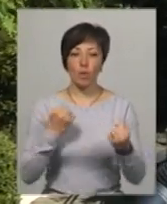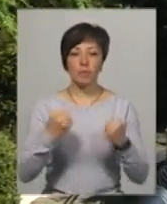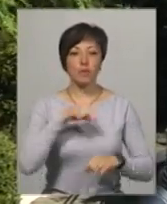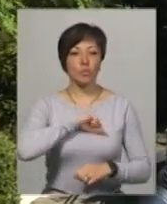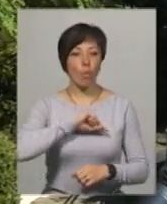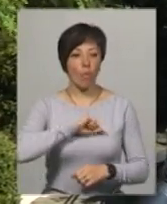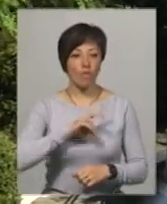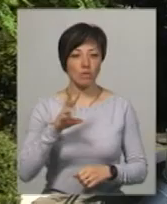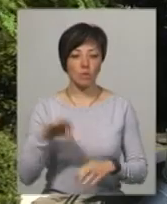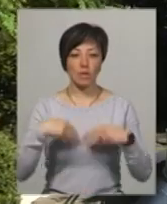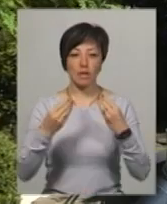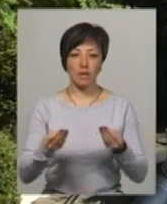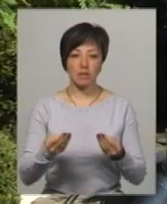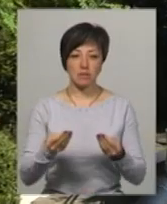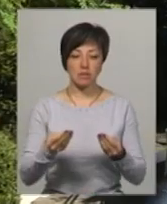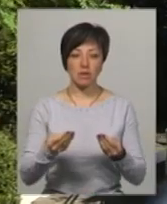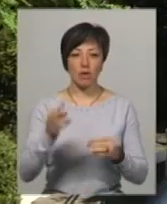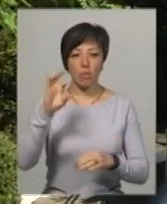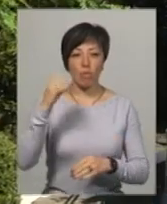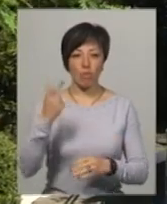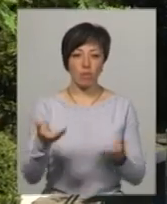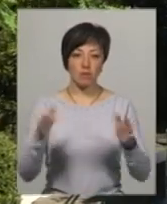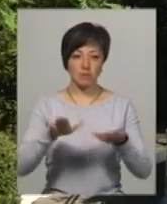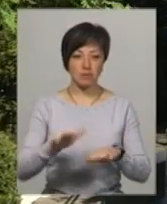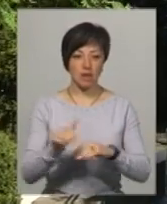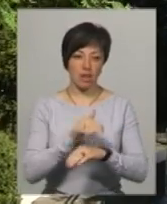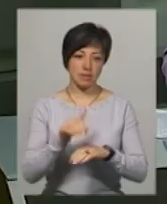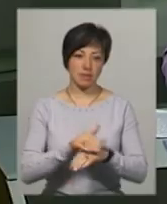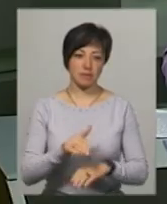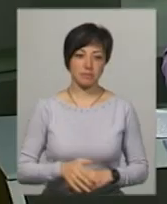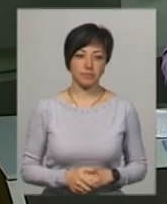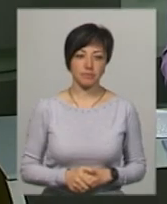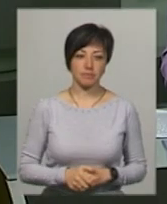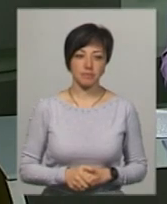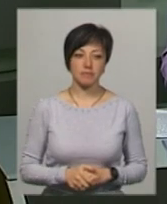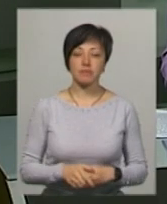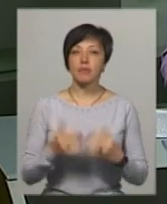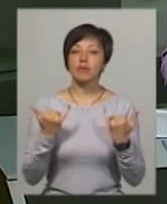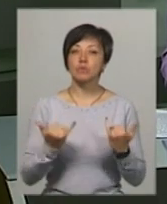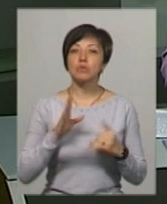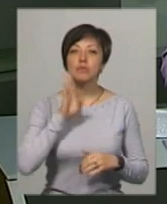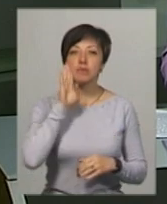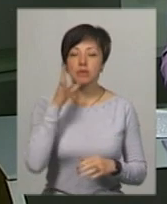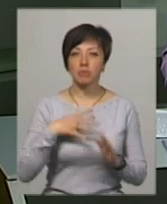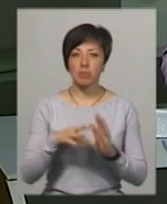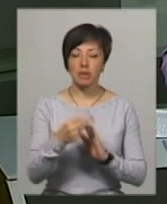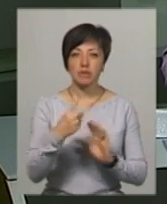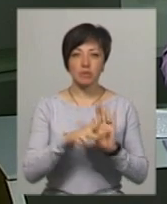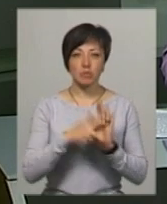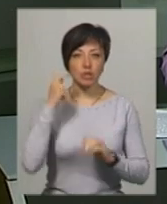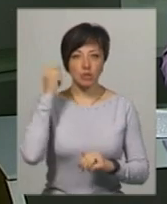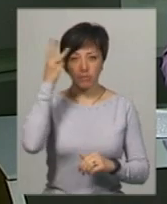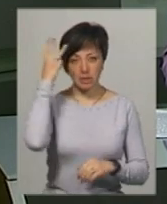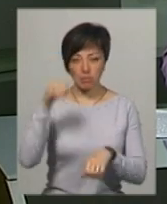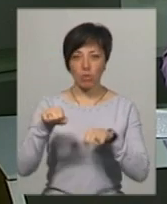духовно, надасть їм Божого благословення і Божої ласки». Сьогодні вранці померла 28-річна